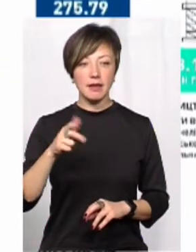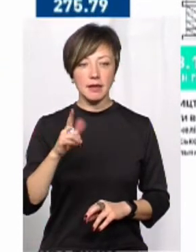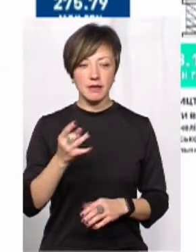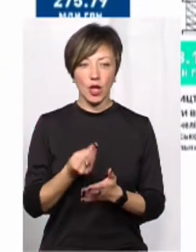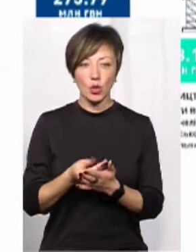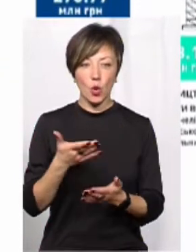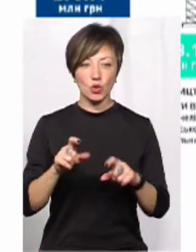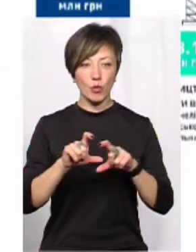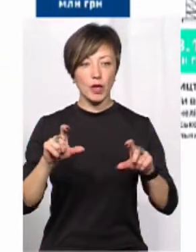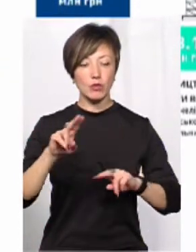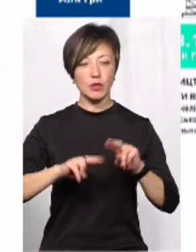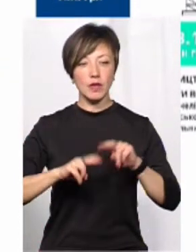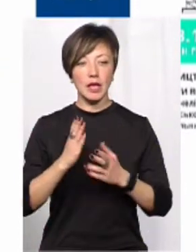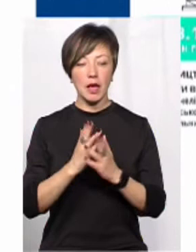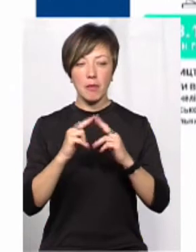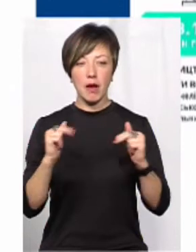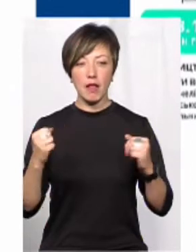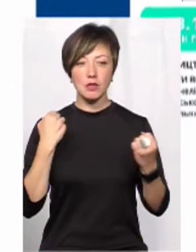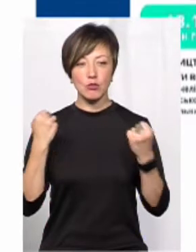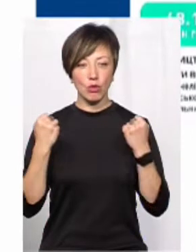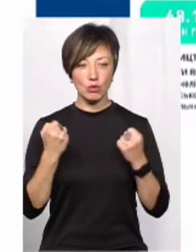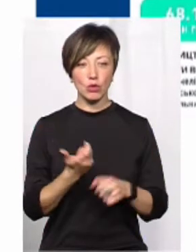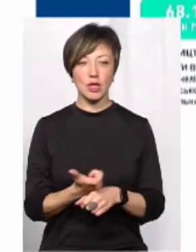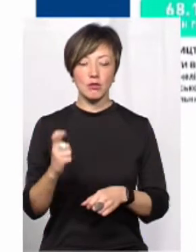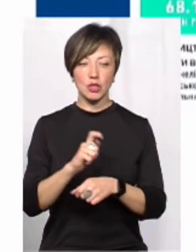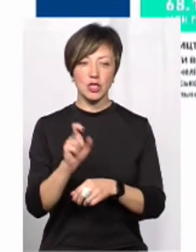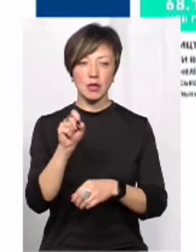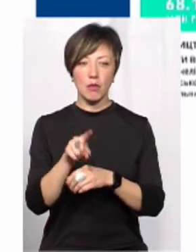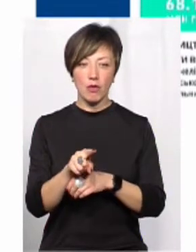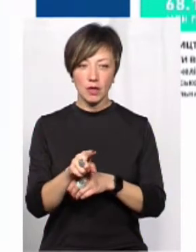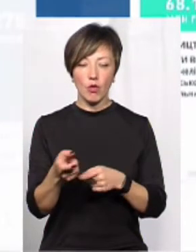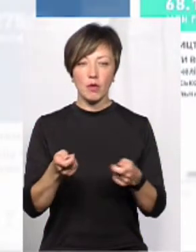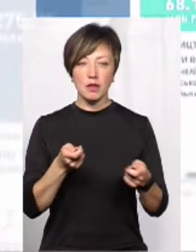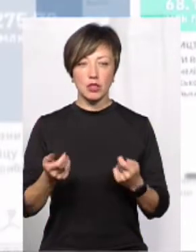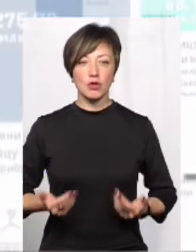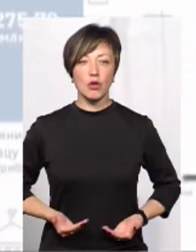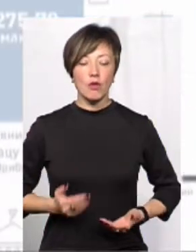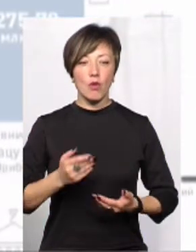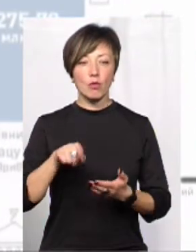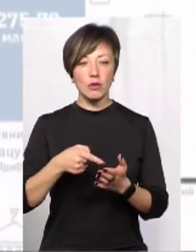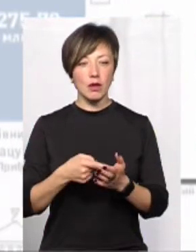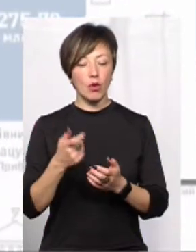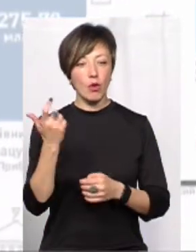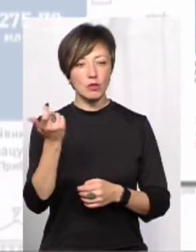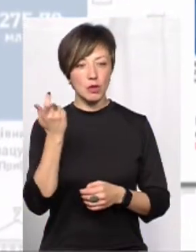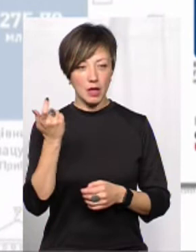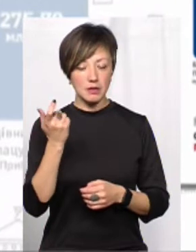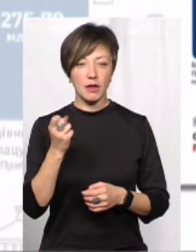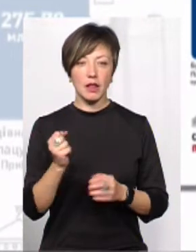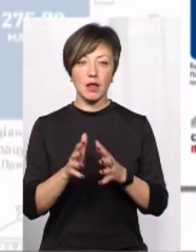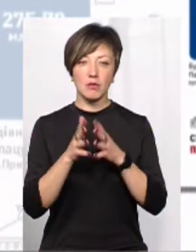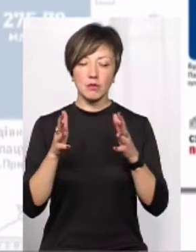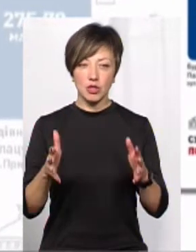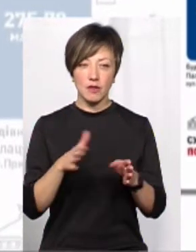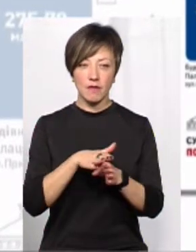Найдорожчим об'єктом будівництва є Палац Спорту, найбільший замовник управління житлово-комунального господарства, а